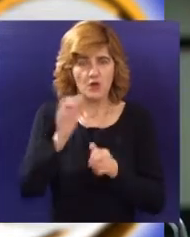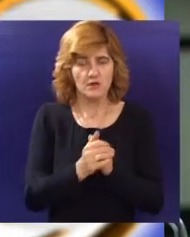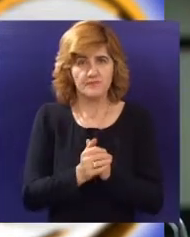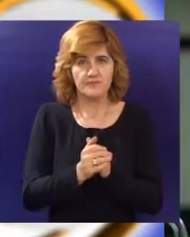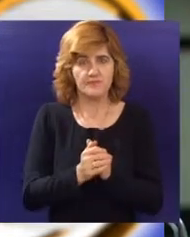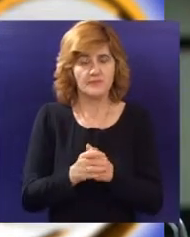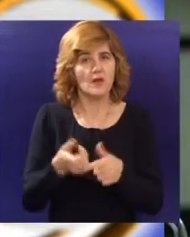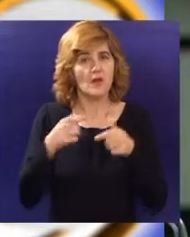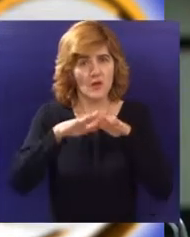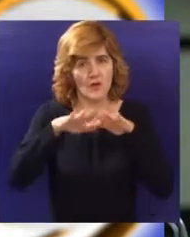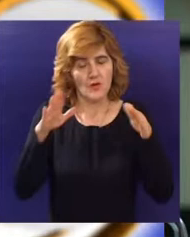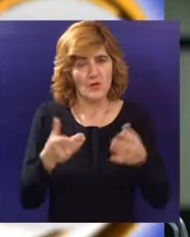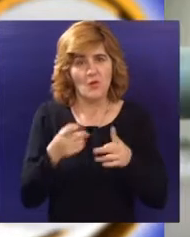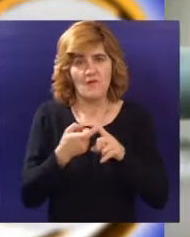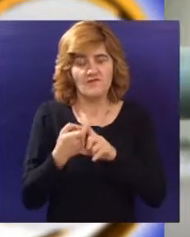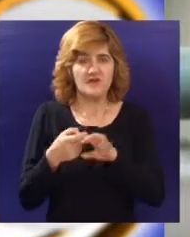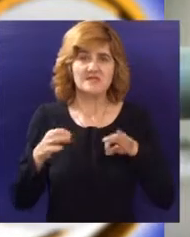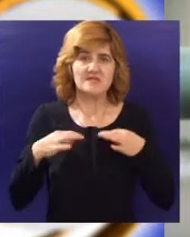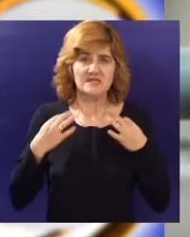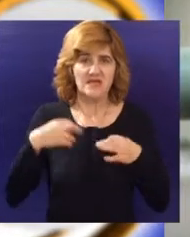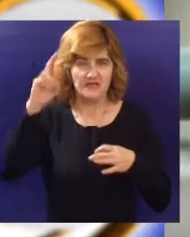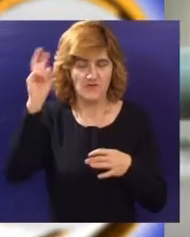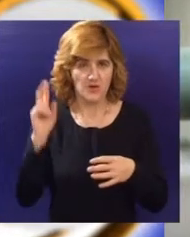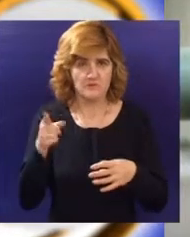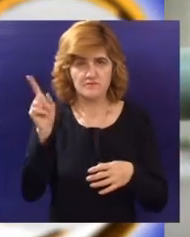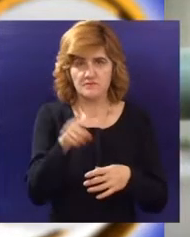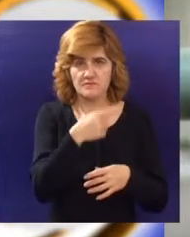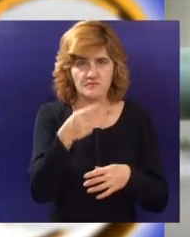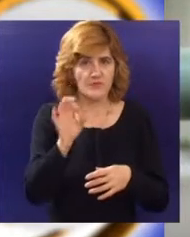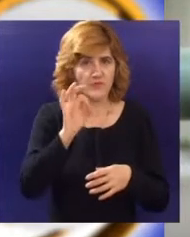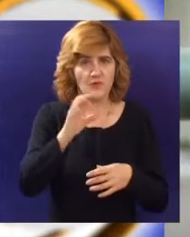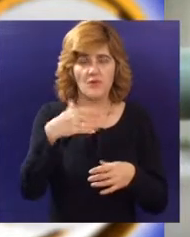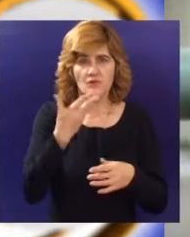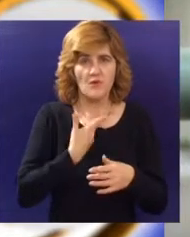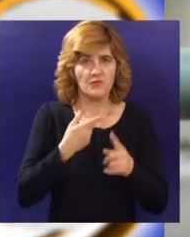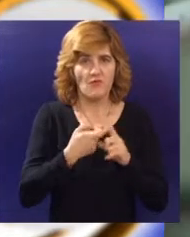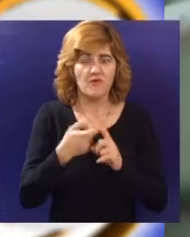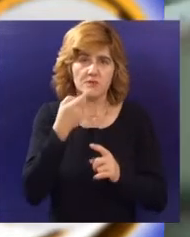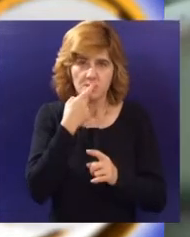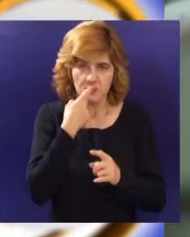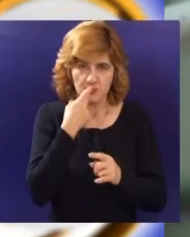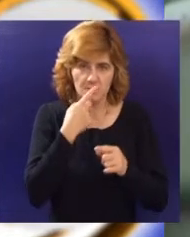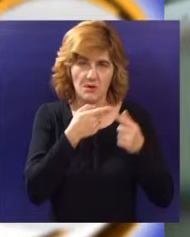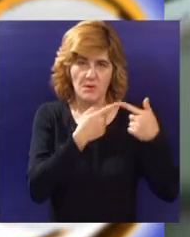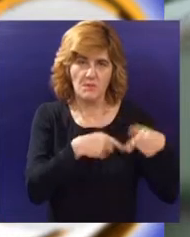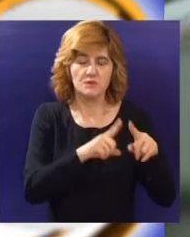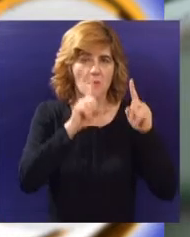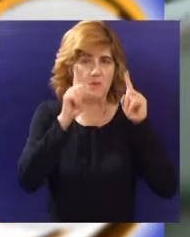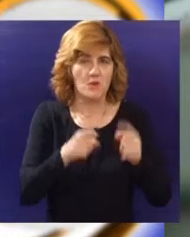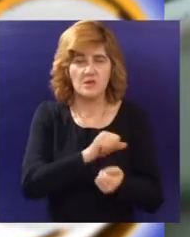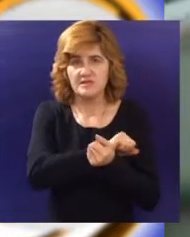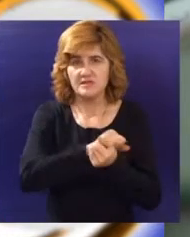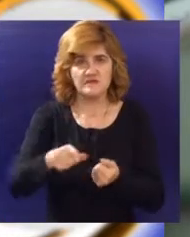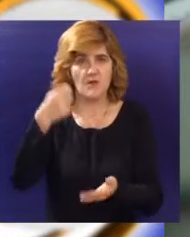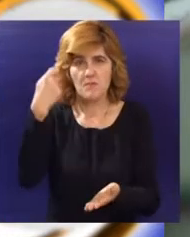paketa stomatoloških usluga iz sistema zdravstvenog osiguranja za većinu odraslog stanovništva, proje poseta stomatologu naglo opao, u poslednjih